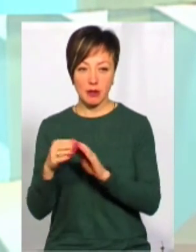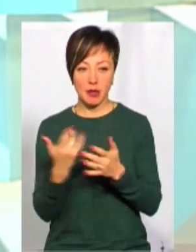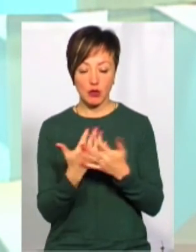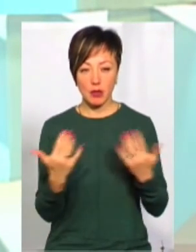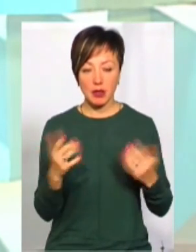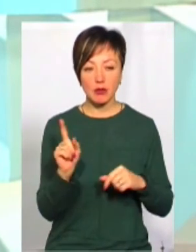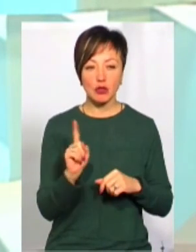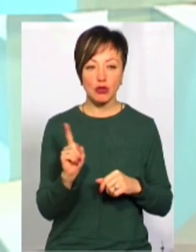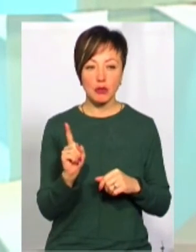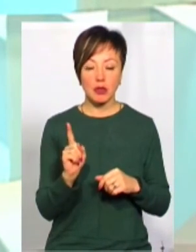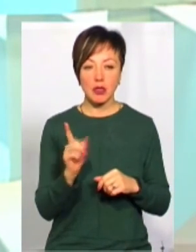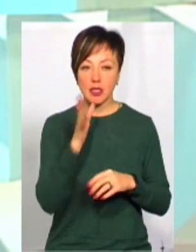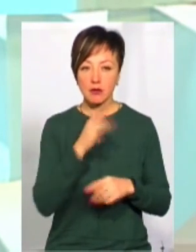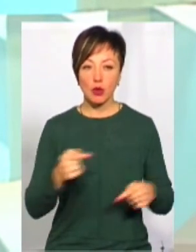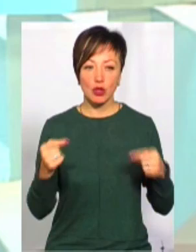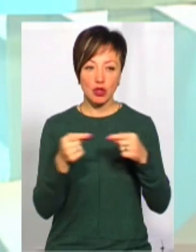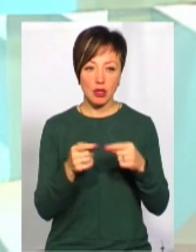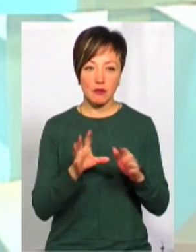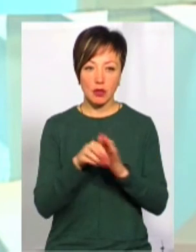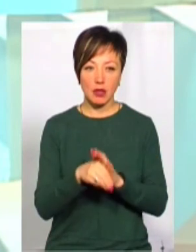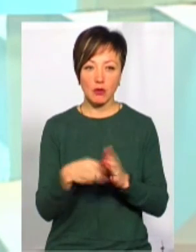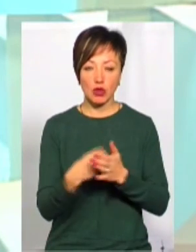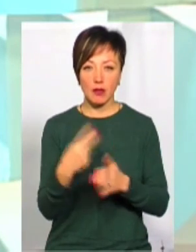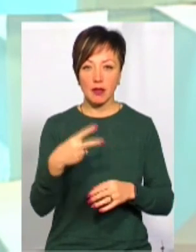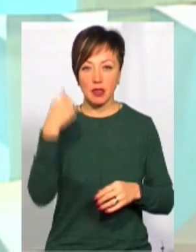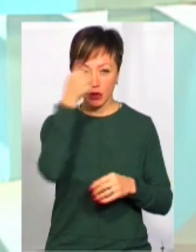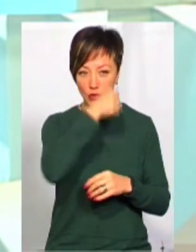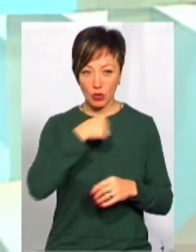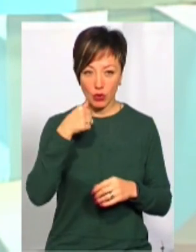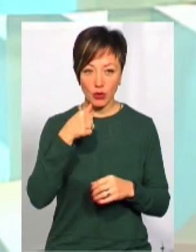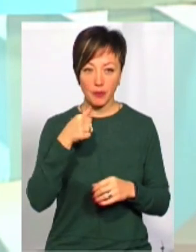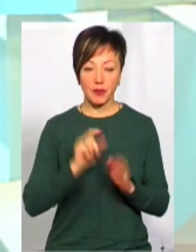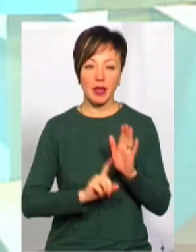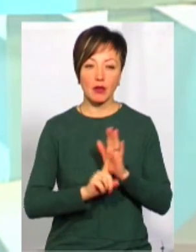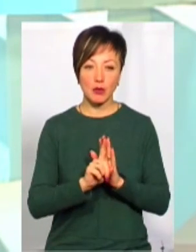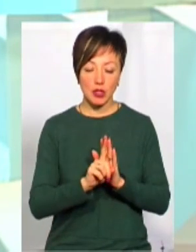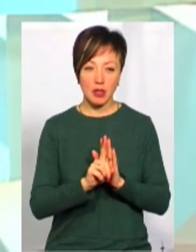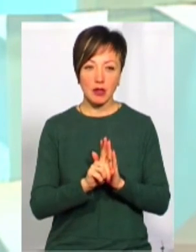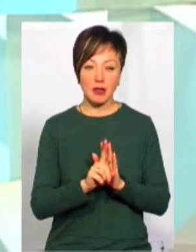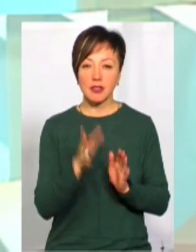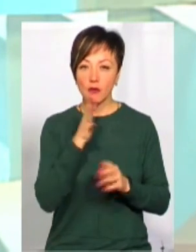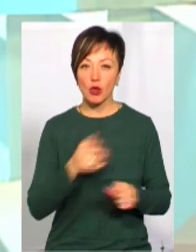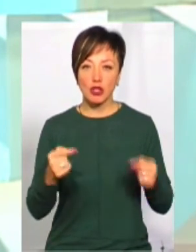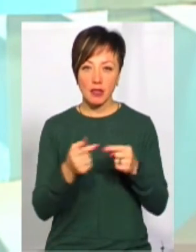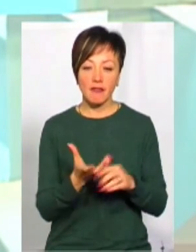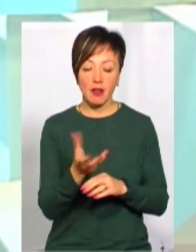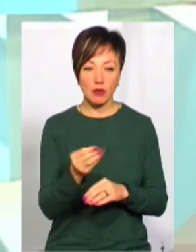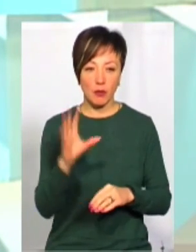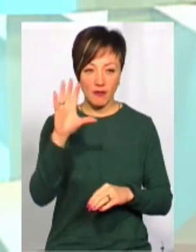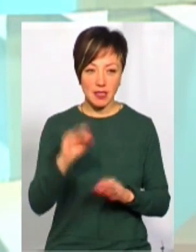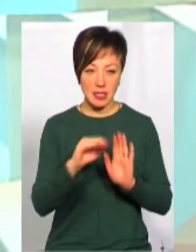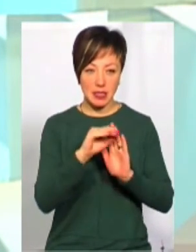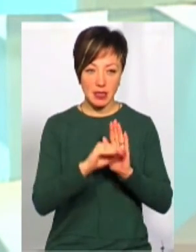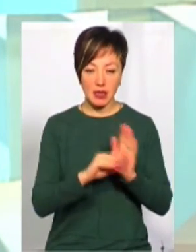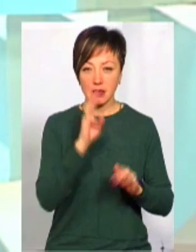для того, щоб своєчасно війти в бюджет 2020 року, розпочати своєчасне фінансування по всіх